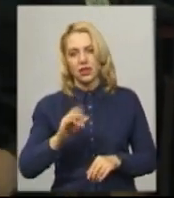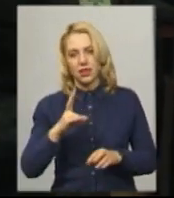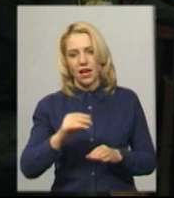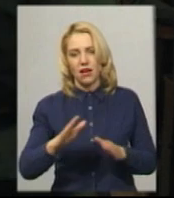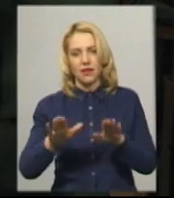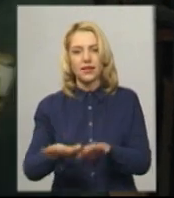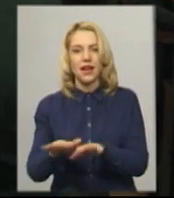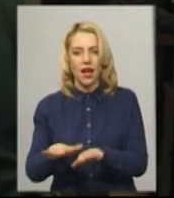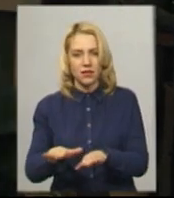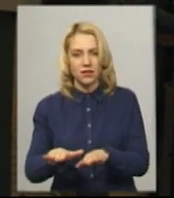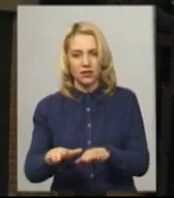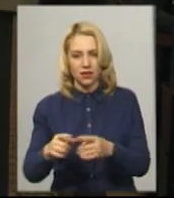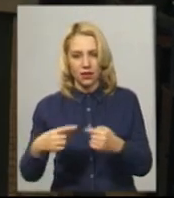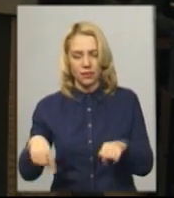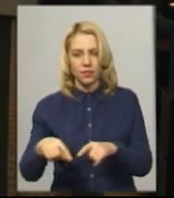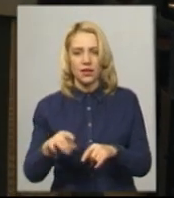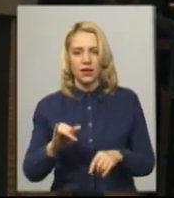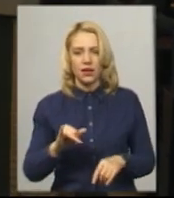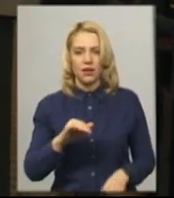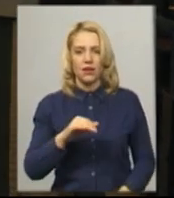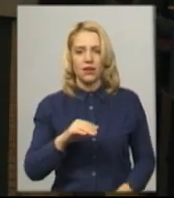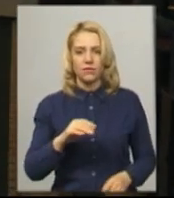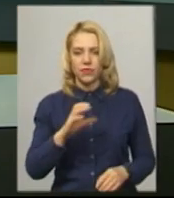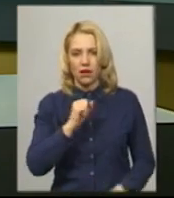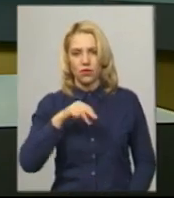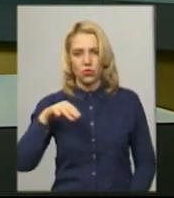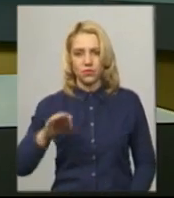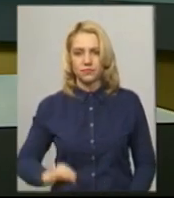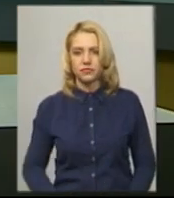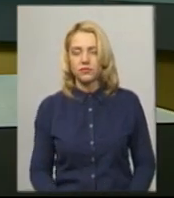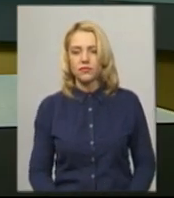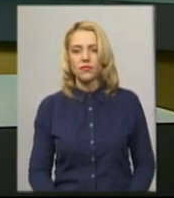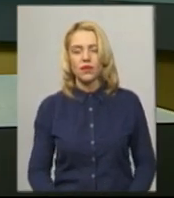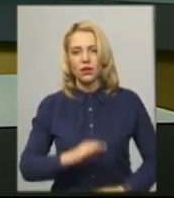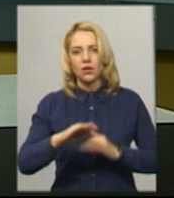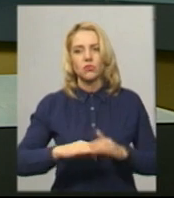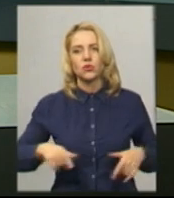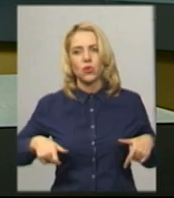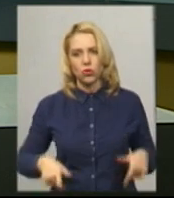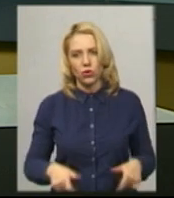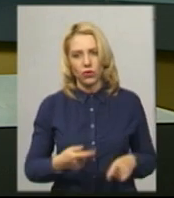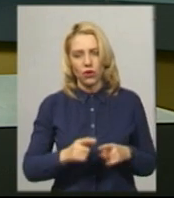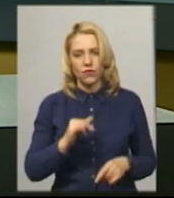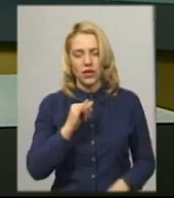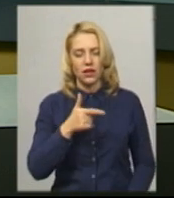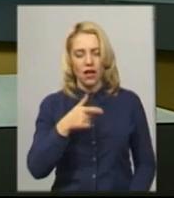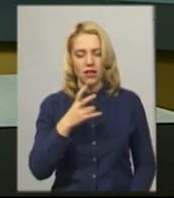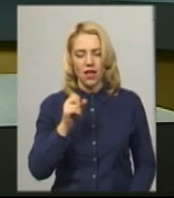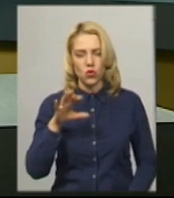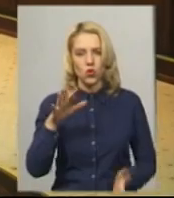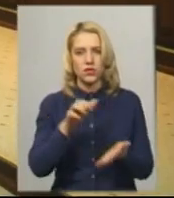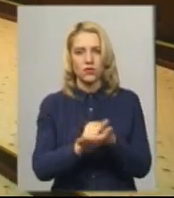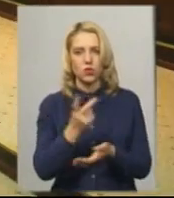ділянці зараз в районі операції об'єднаних сил. Підполковник Богдан Ігнатюк посів друге місце в